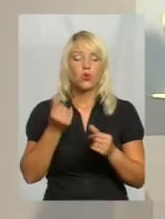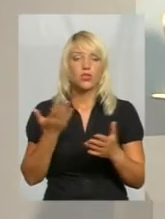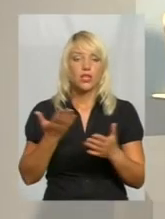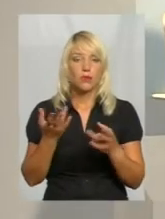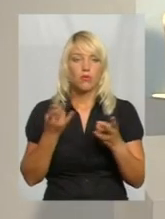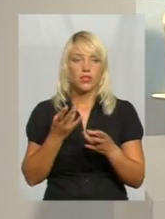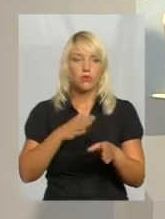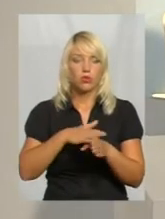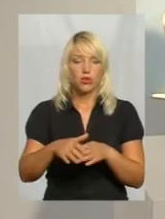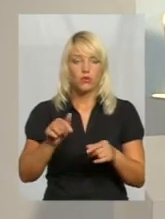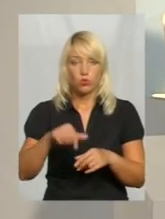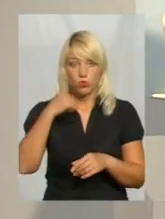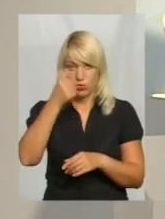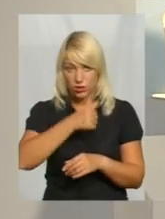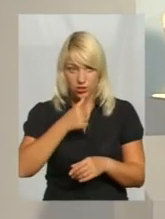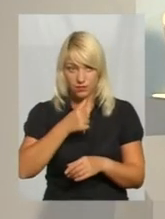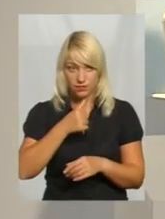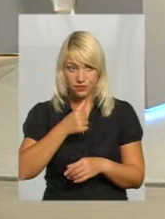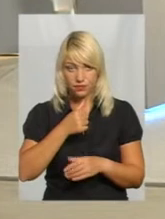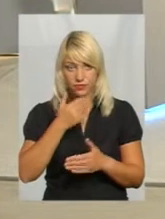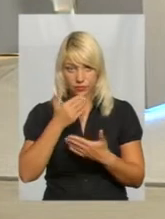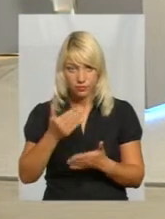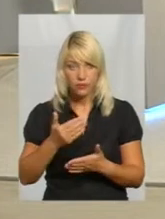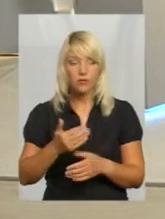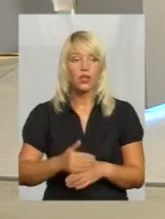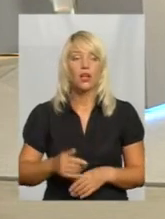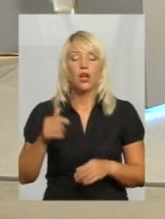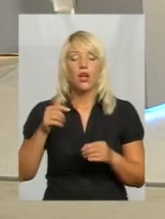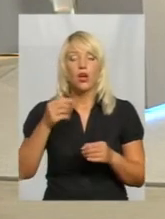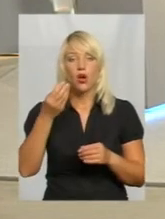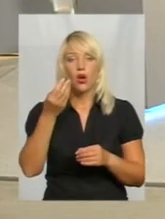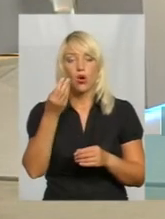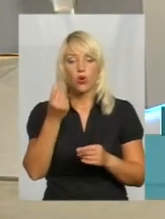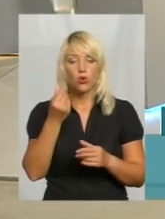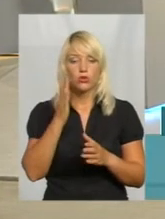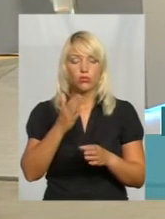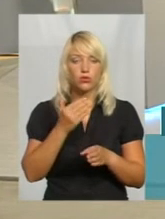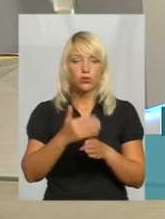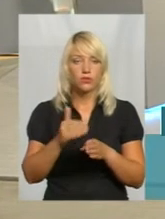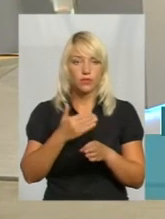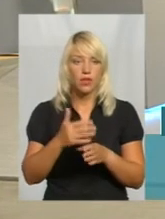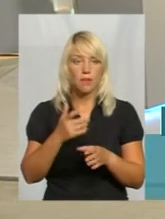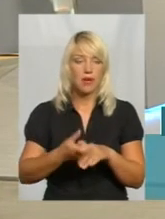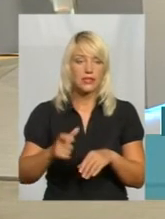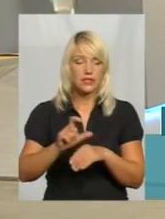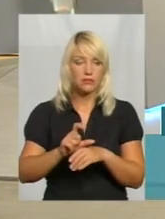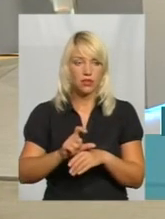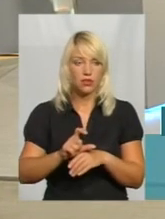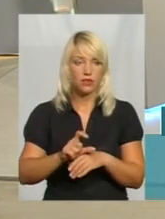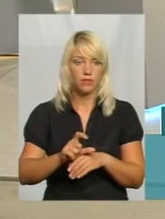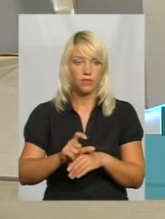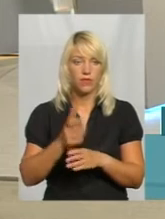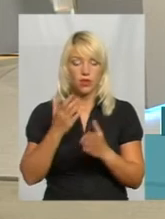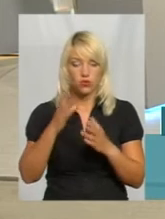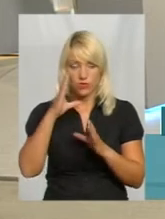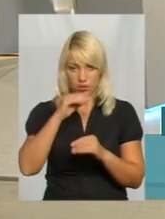мають бути реалізовані цього року? Ну, гроші будуть, кошти будуть перехідні. Максимально, якщо встигнемо,